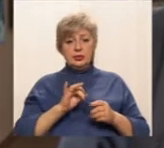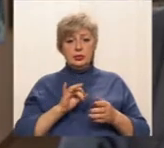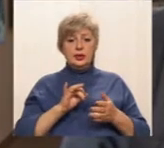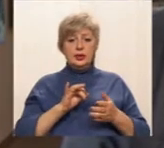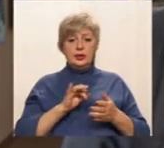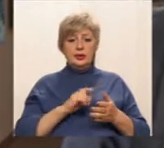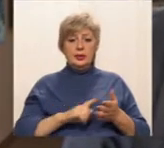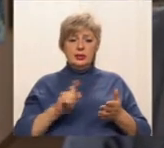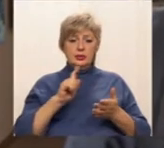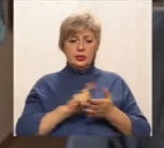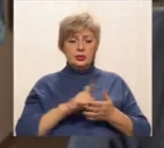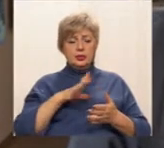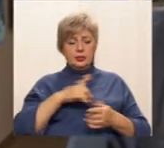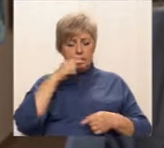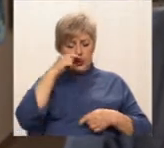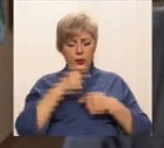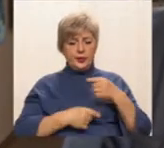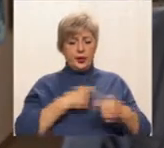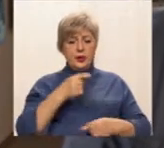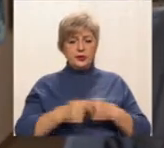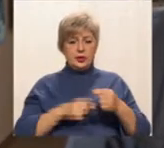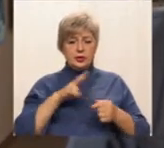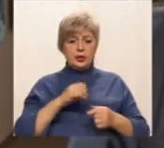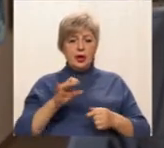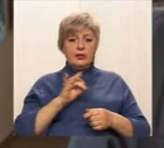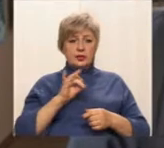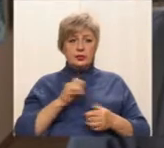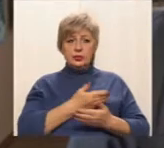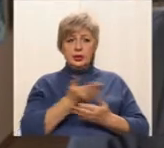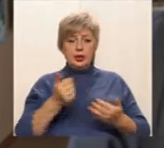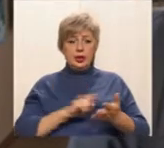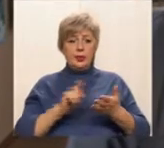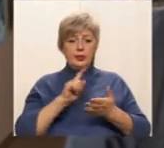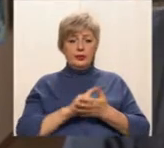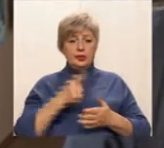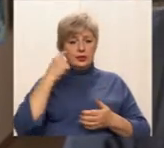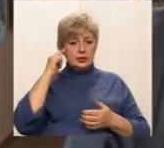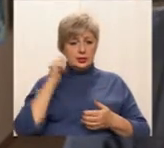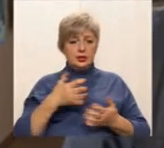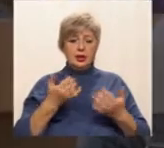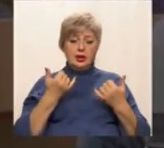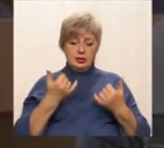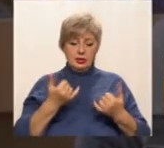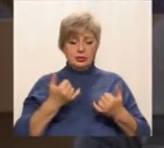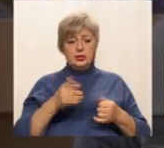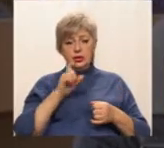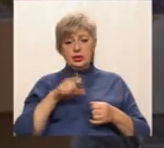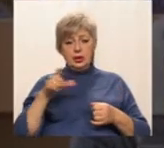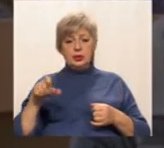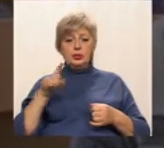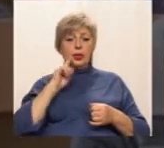віковічні в історії. Їх повинні знати сучасні люди, молоді. Люди